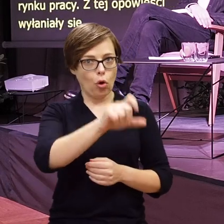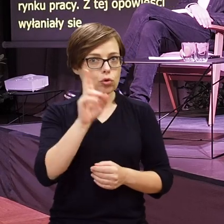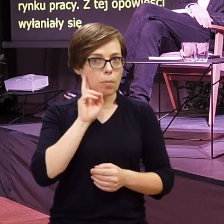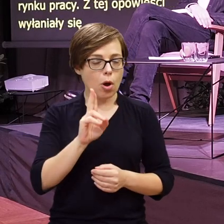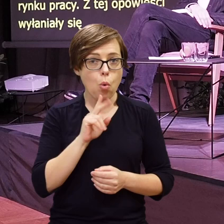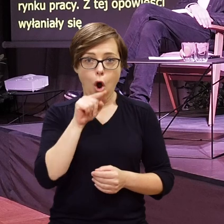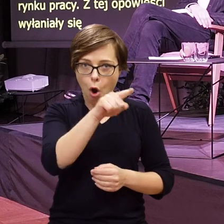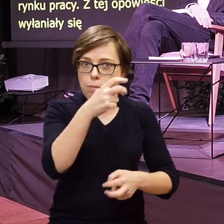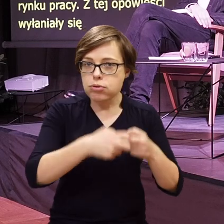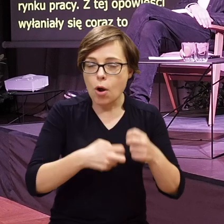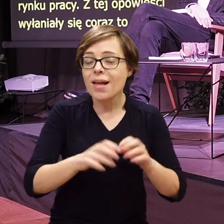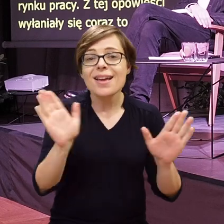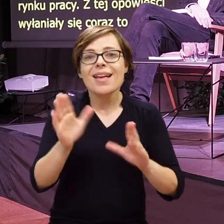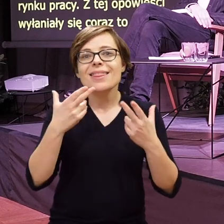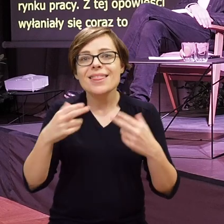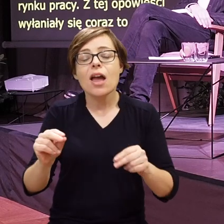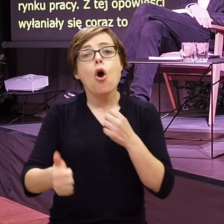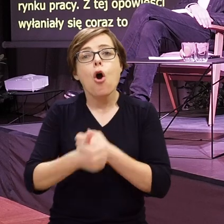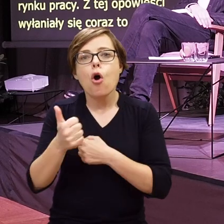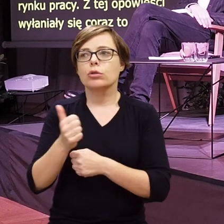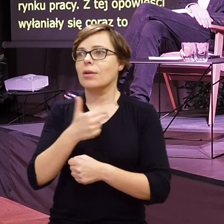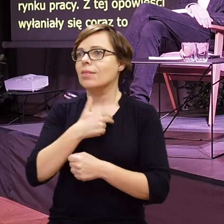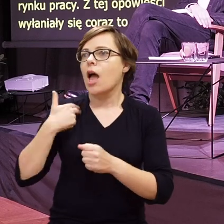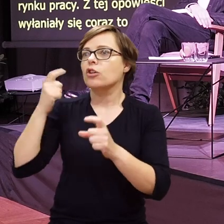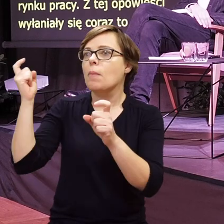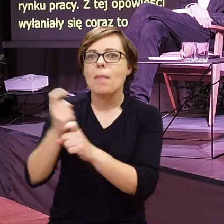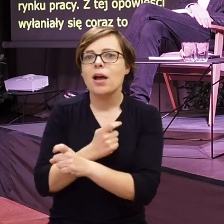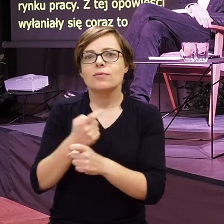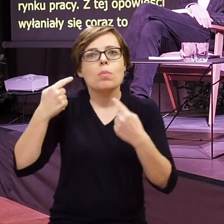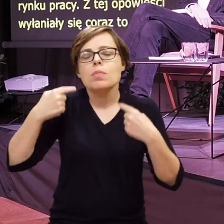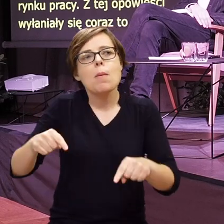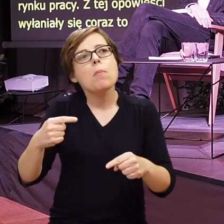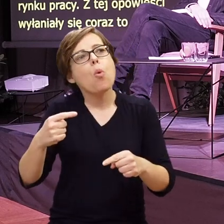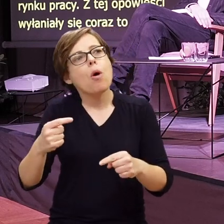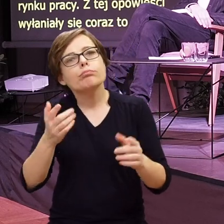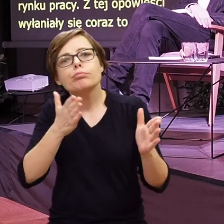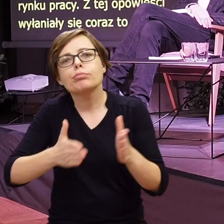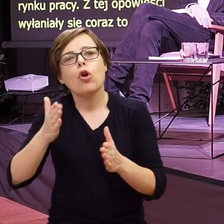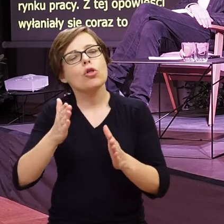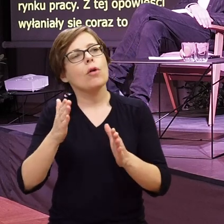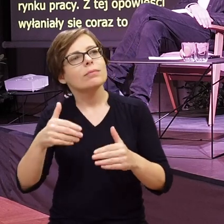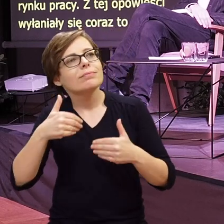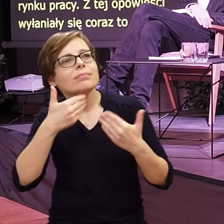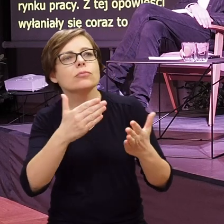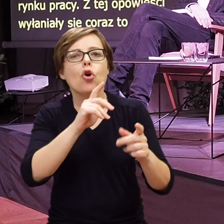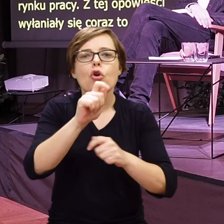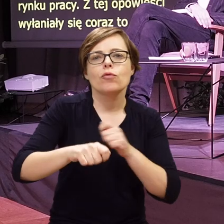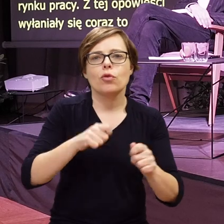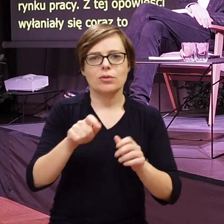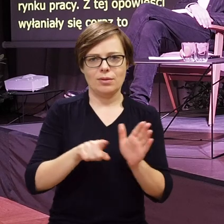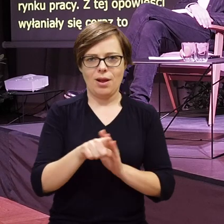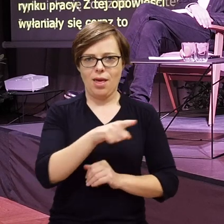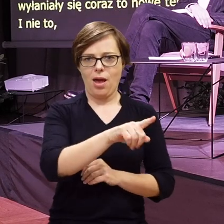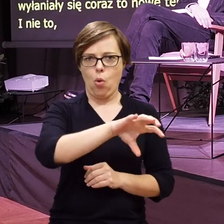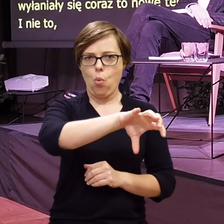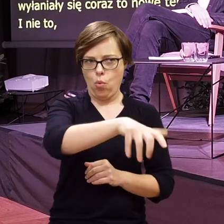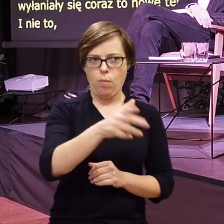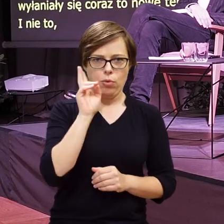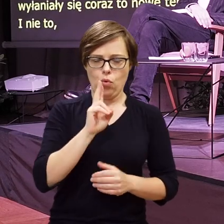kłopotem, tylko to, że nasz kraj nie przygotował bardzo wielu rozwiązań dla właśnie tej grupy osób.